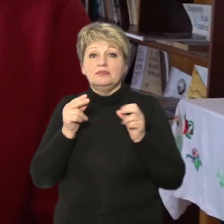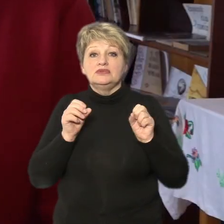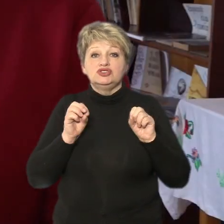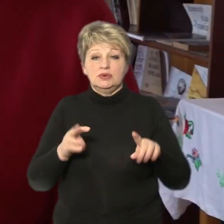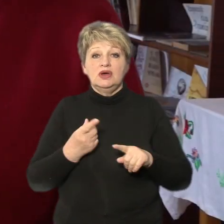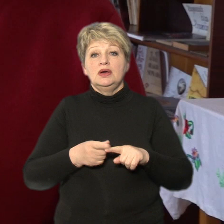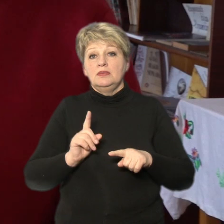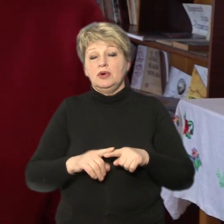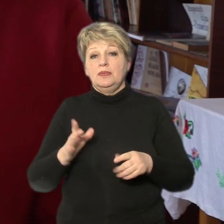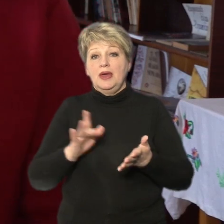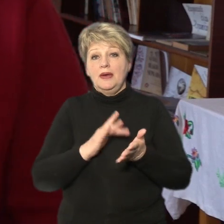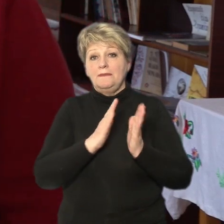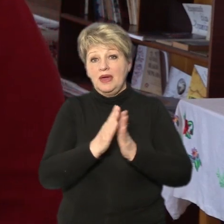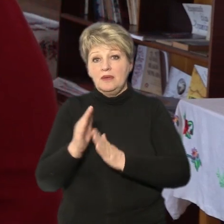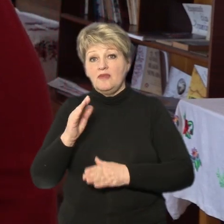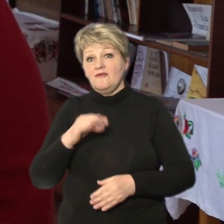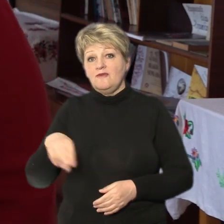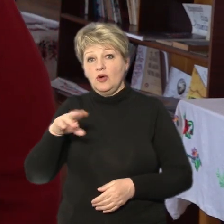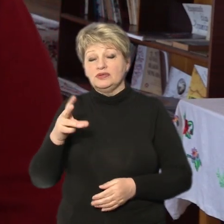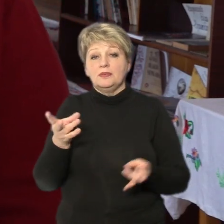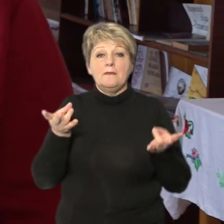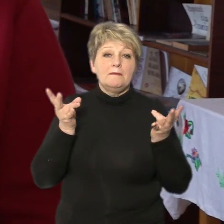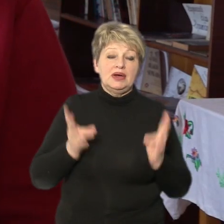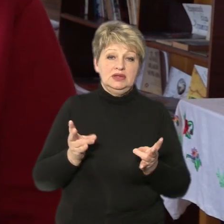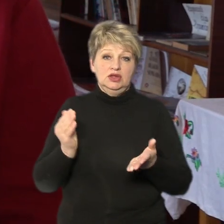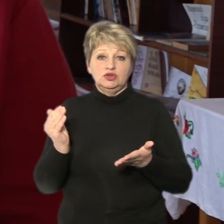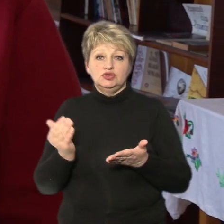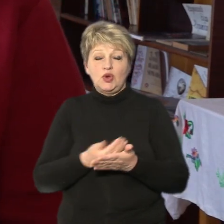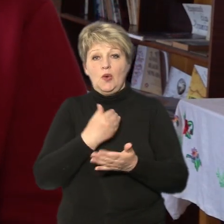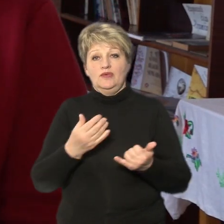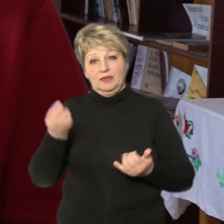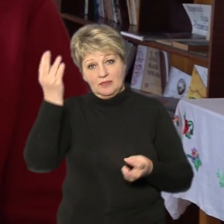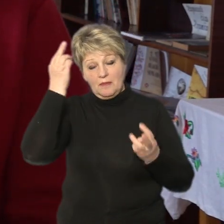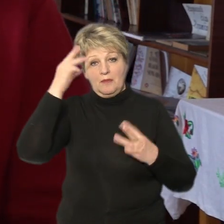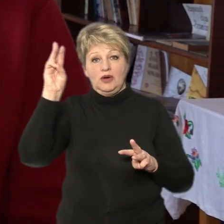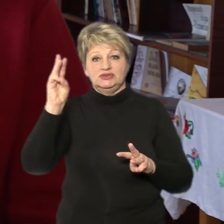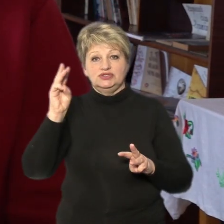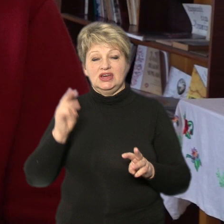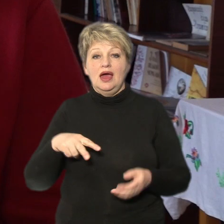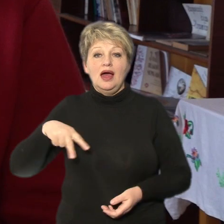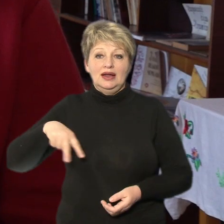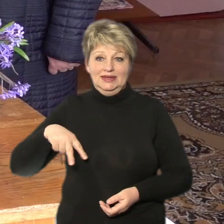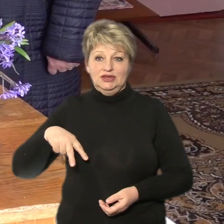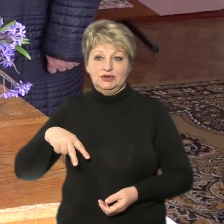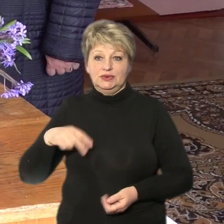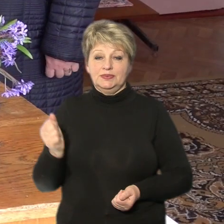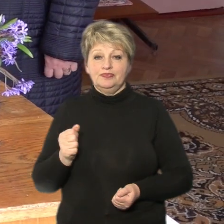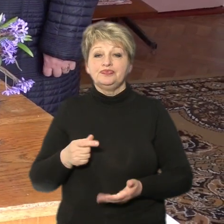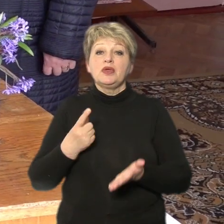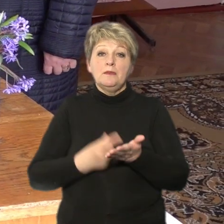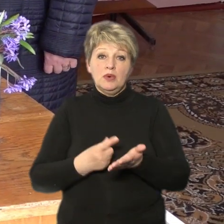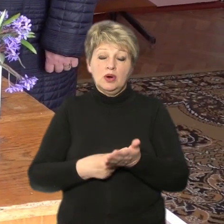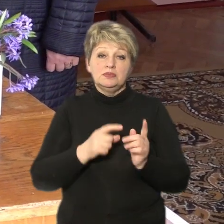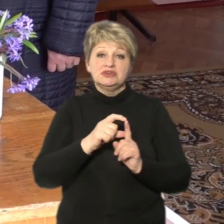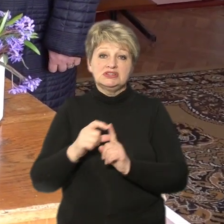бібліотечний фонд нашої бібліотеки потребує нової сучасної літератури. Підтверджують слова